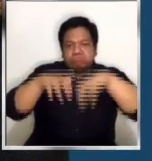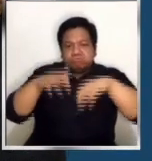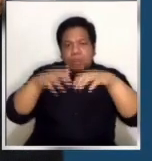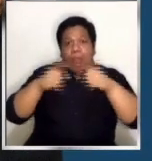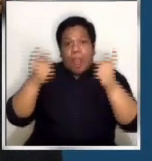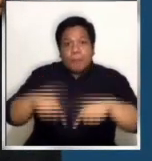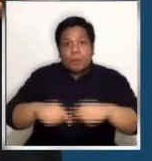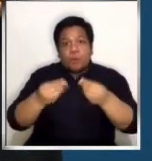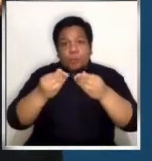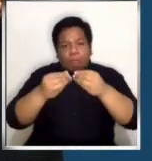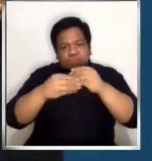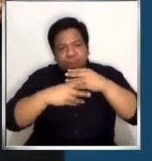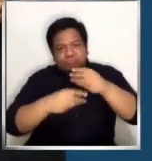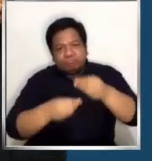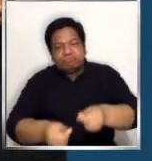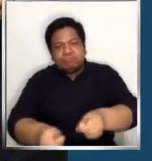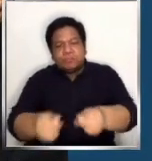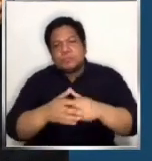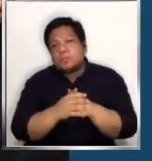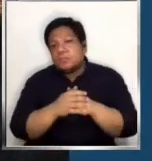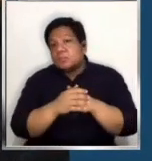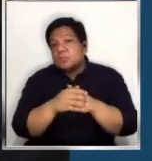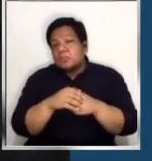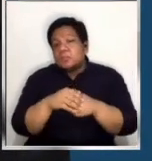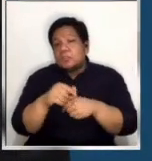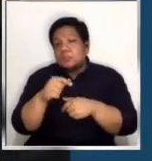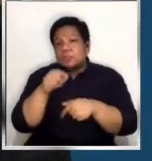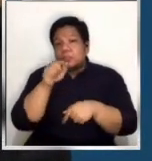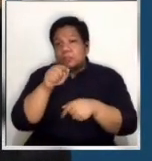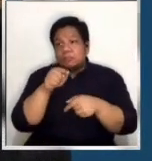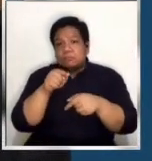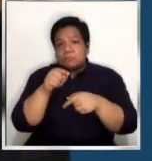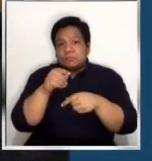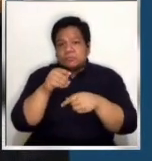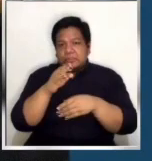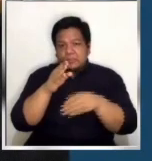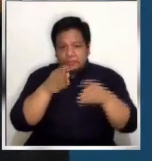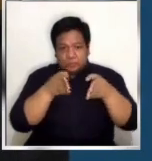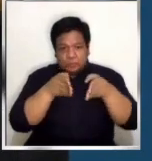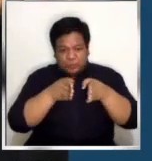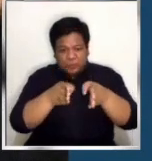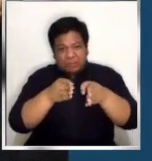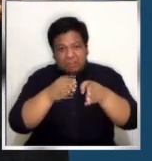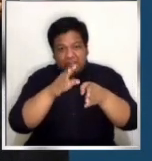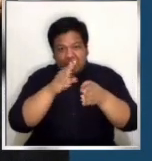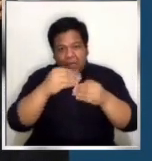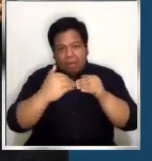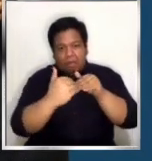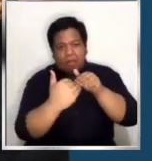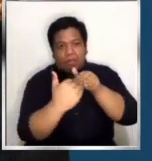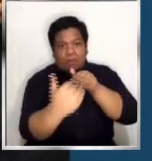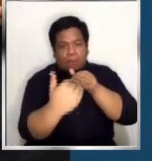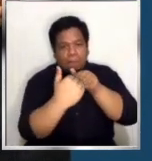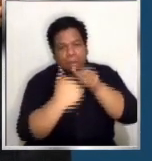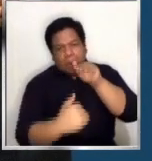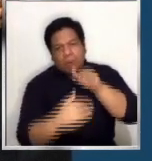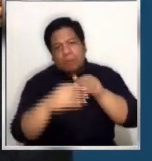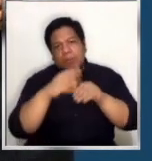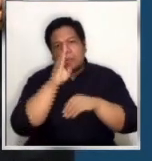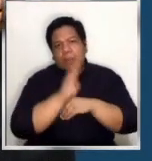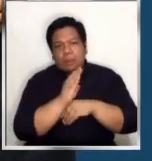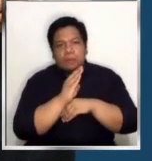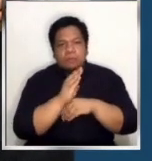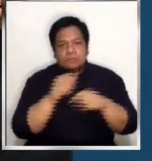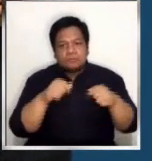kalahati ng kalsada dyan sa may barangay Upper Bao ang nasira. Hirap tuloy ang mga motorista na makadaan at napaatras na lang dahil